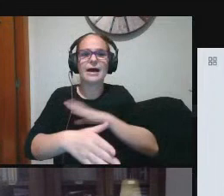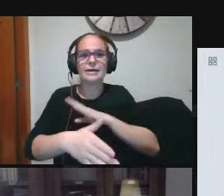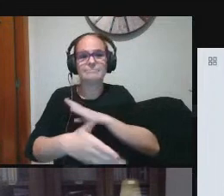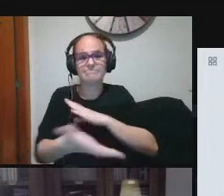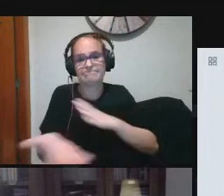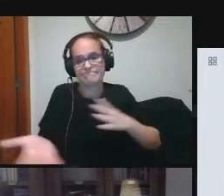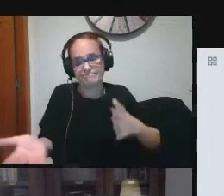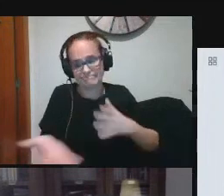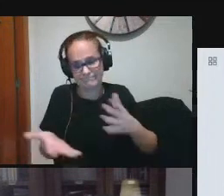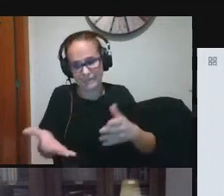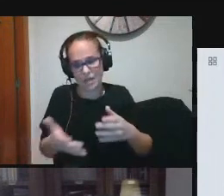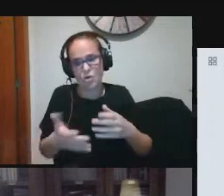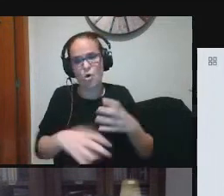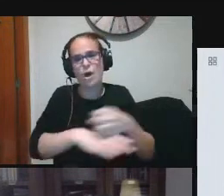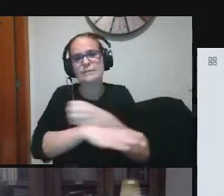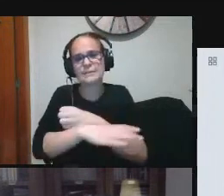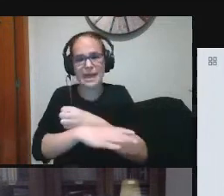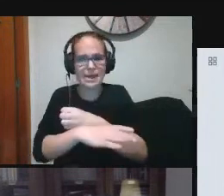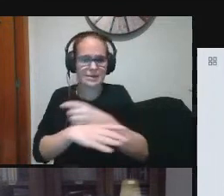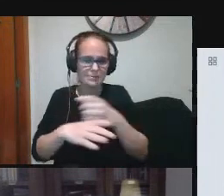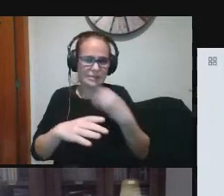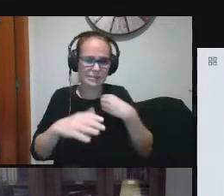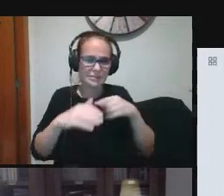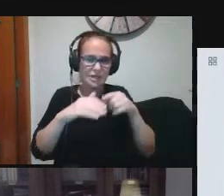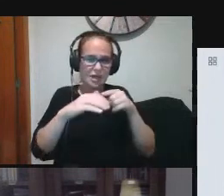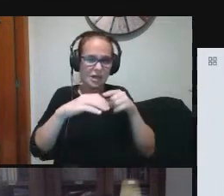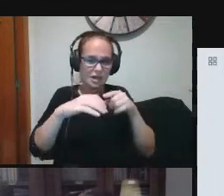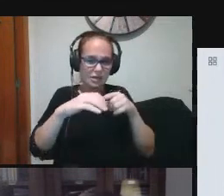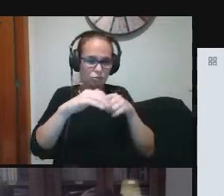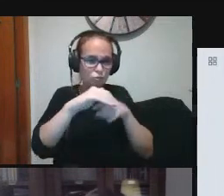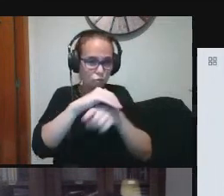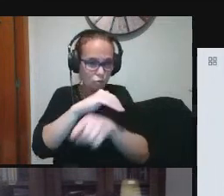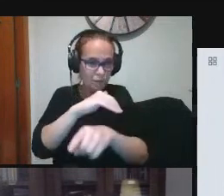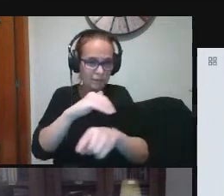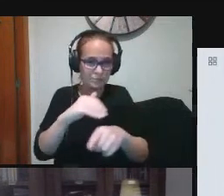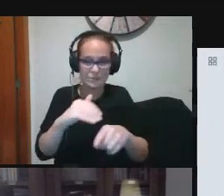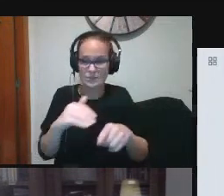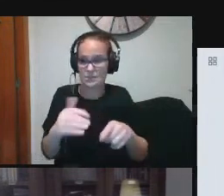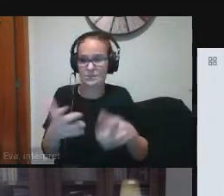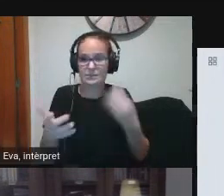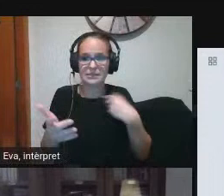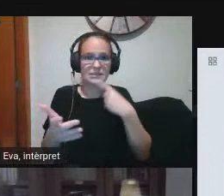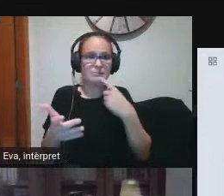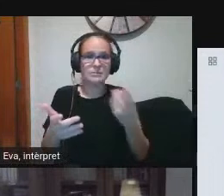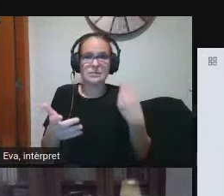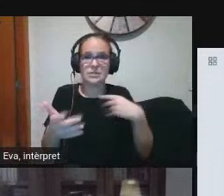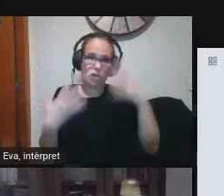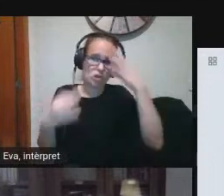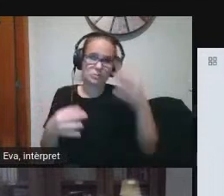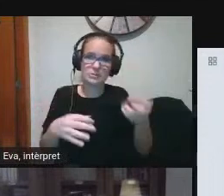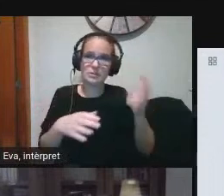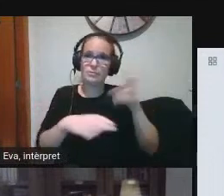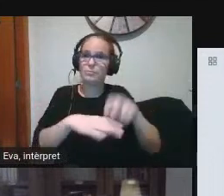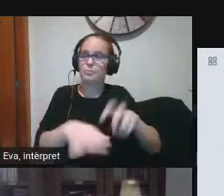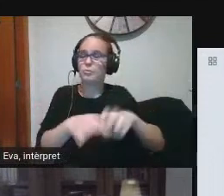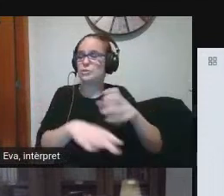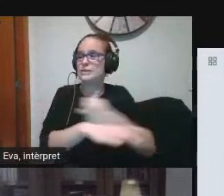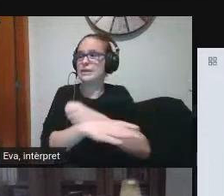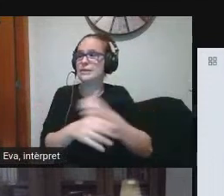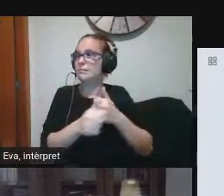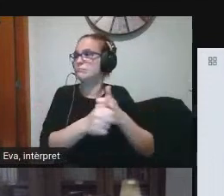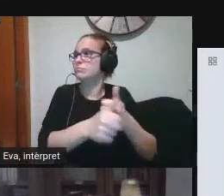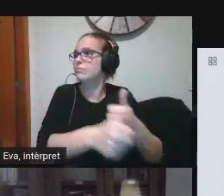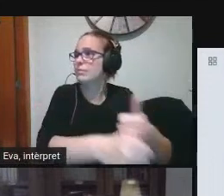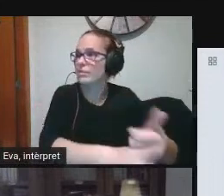o el vagó o no siguem diguéssim el túnel aquell que anàvem que vagi totalment d'inèrcia perquè si l'equip directiu l'ha creat i el professor no ho sap